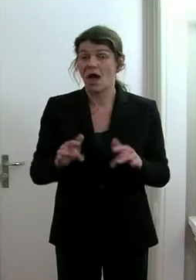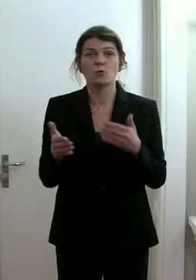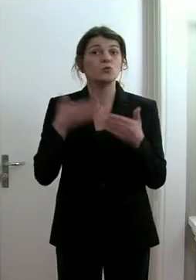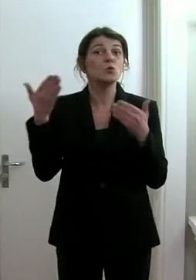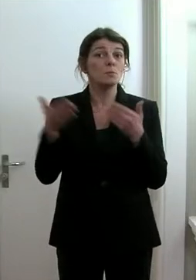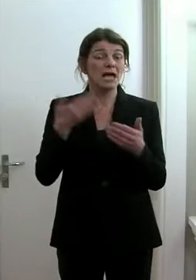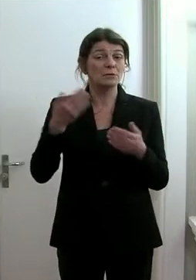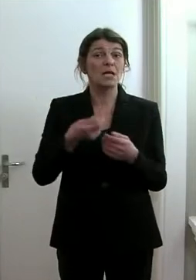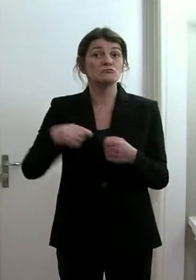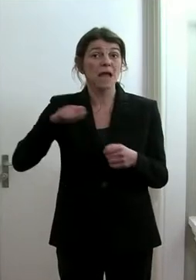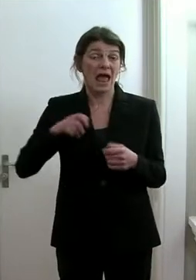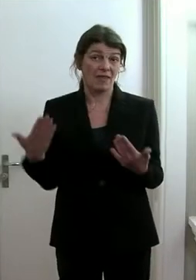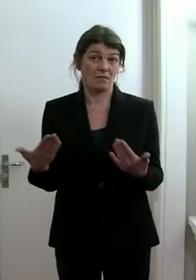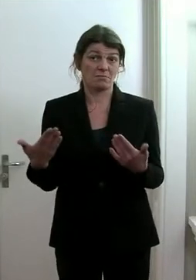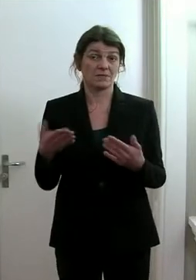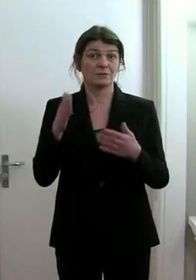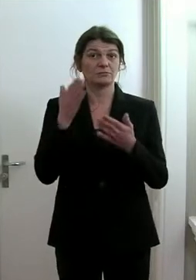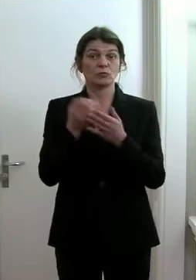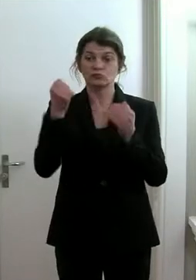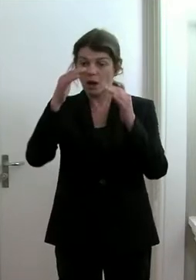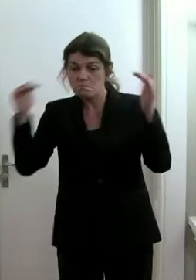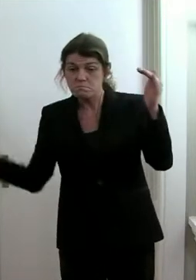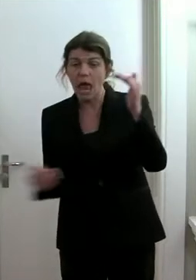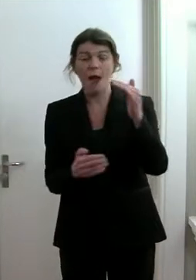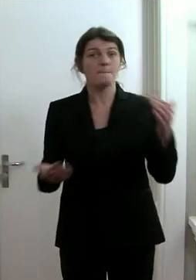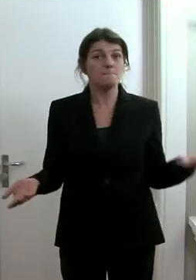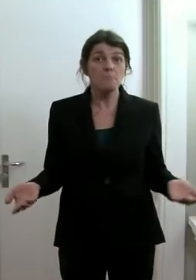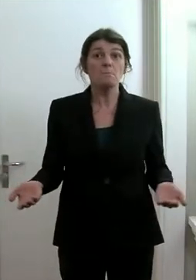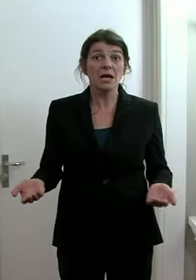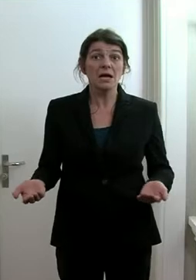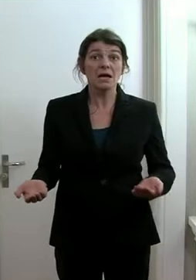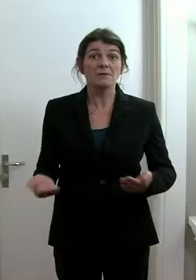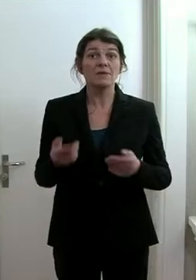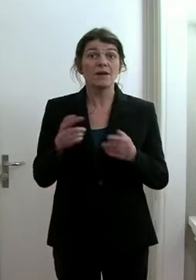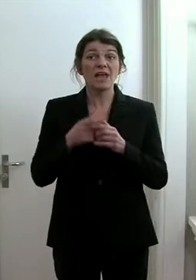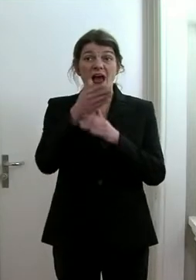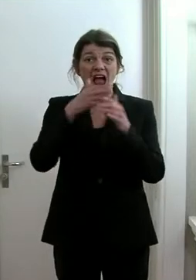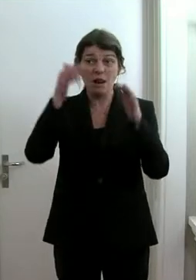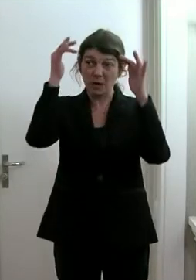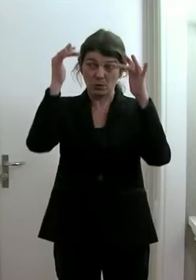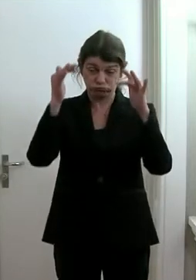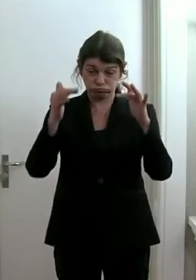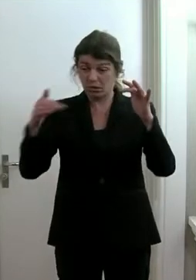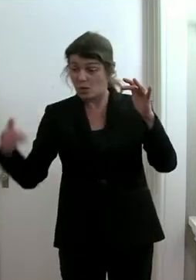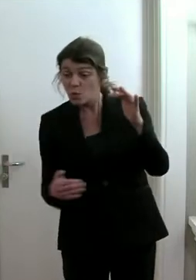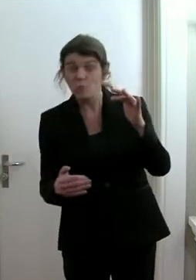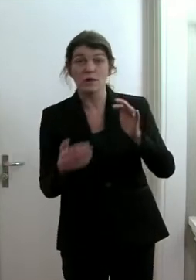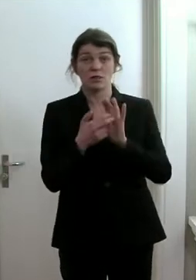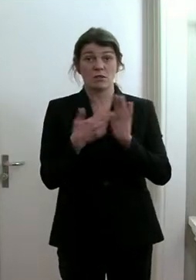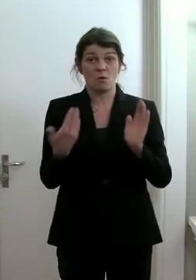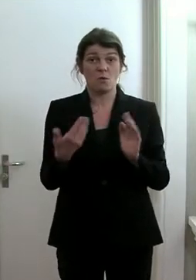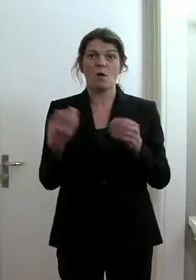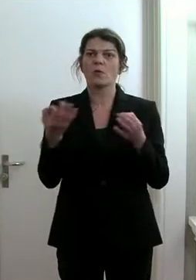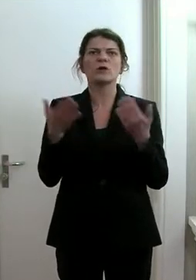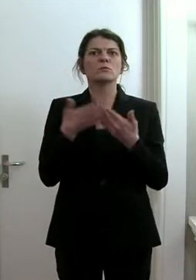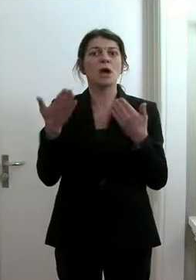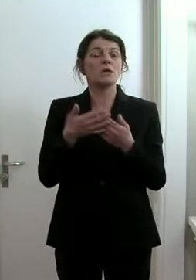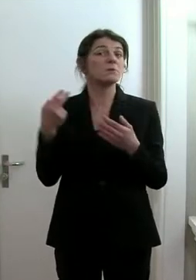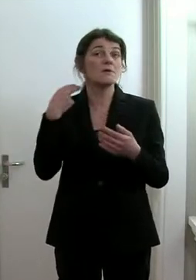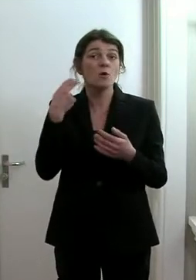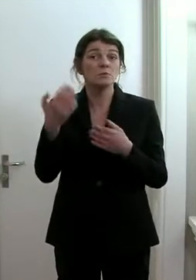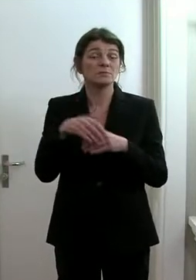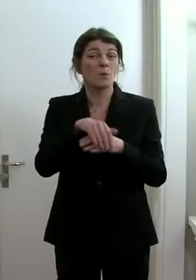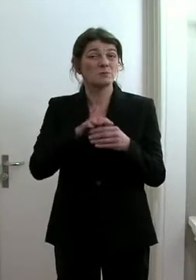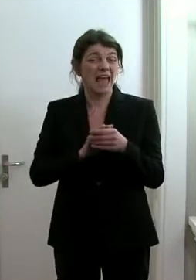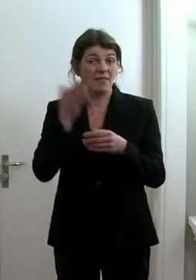Beispiel Spanien liegt weit unten, liegt unter der Hälfte in dieser Darstellung. Oder Großbritannien